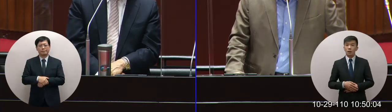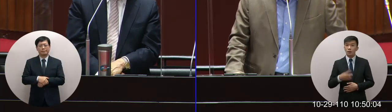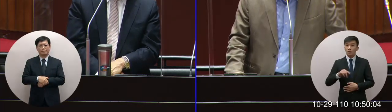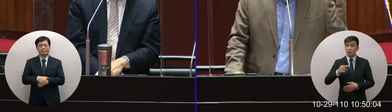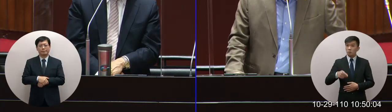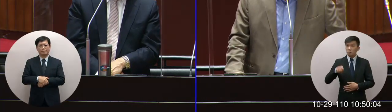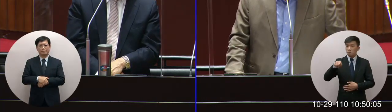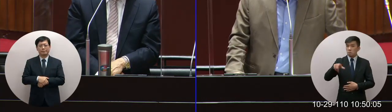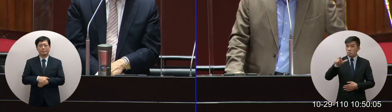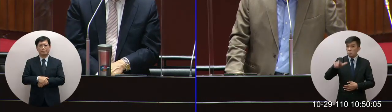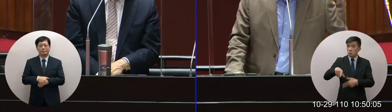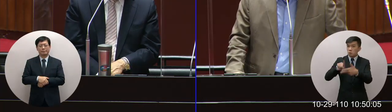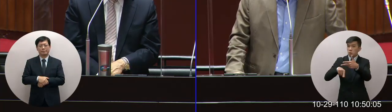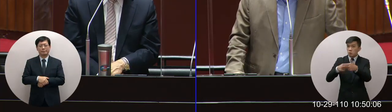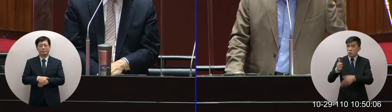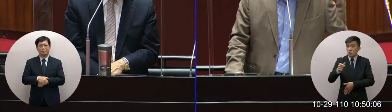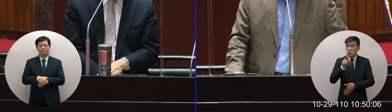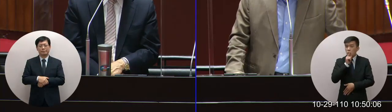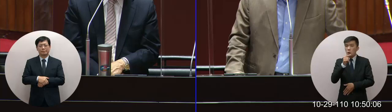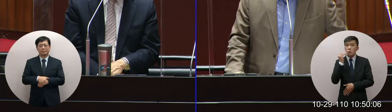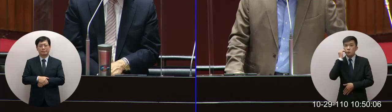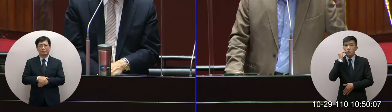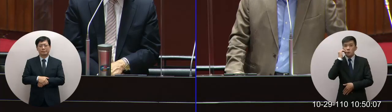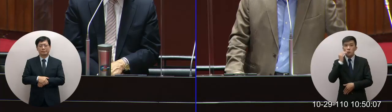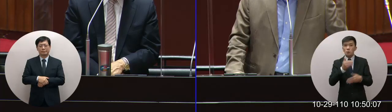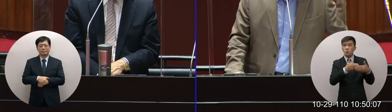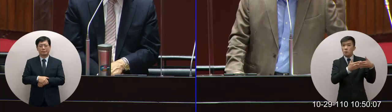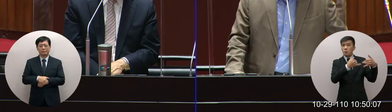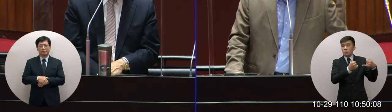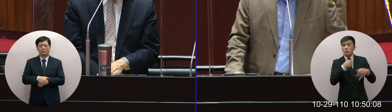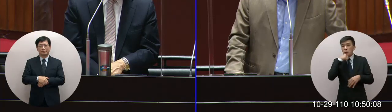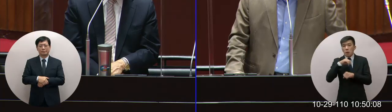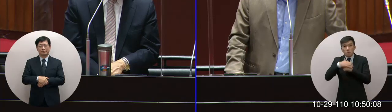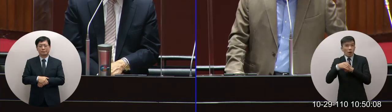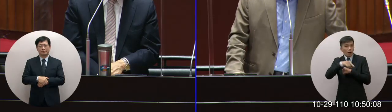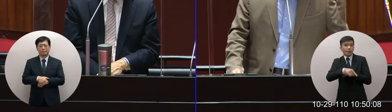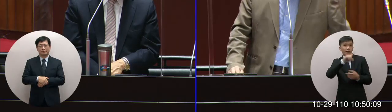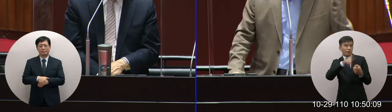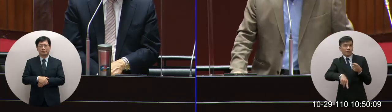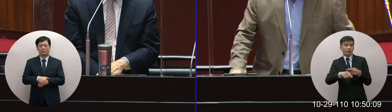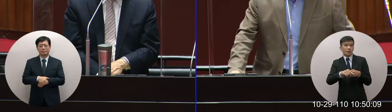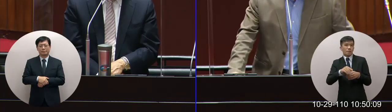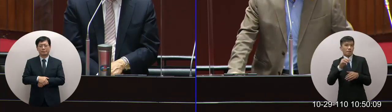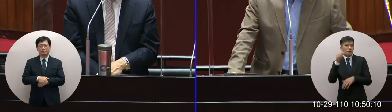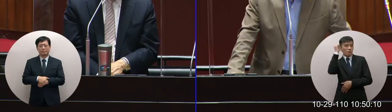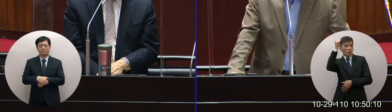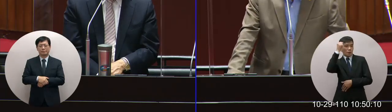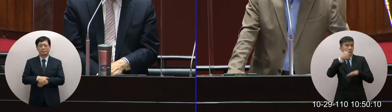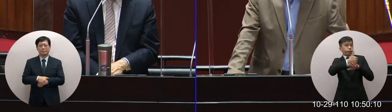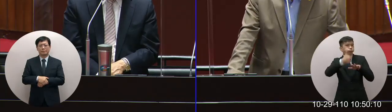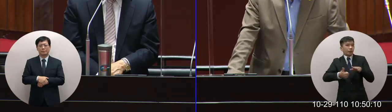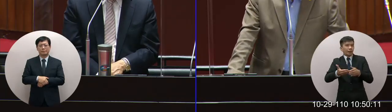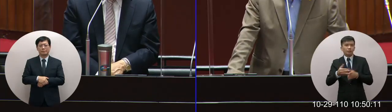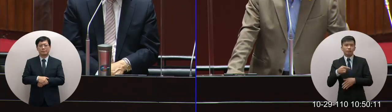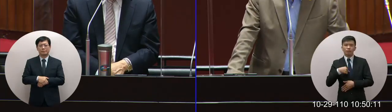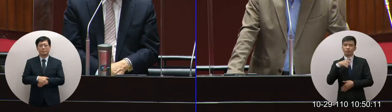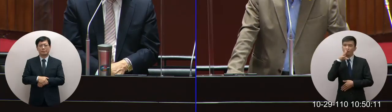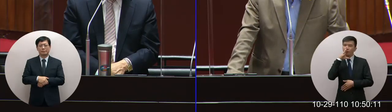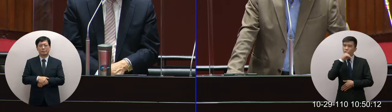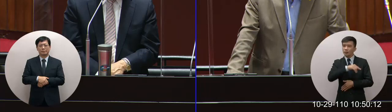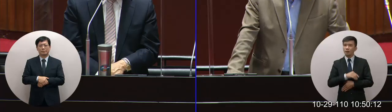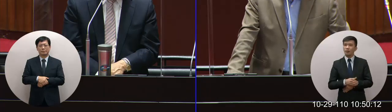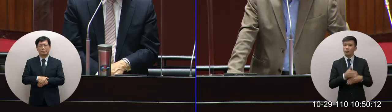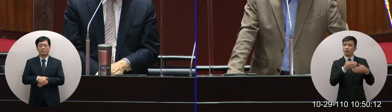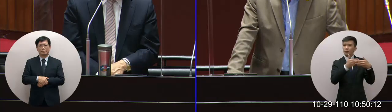解他竟然說抗中保台的要罷免要下台這個完全無法理解抗中保台為什麼要罷免